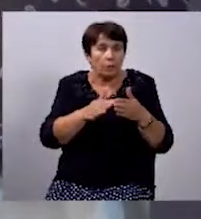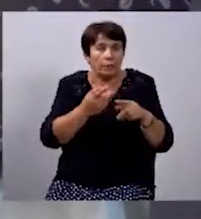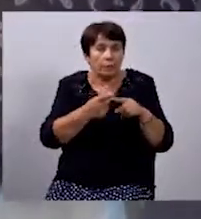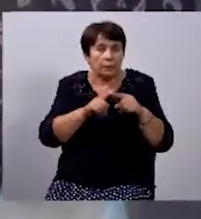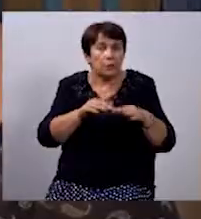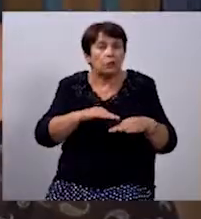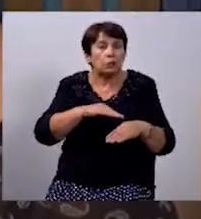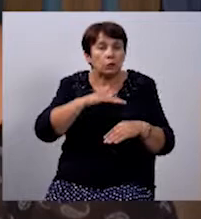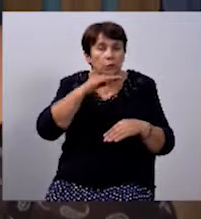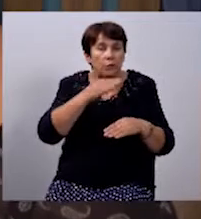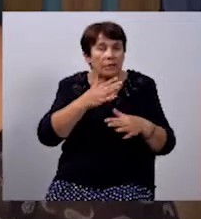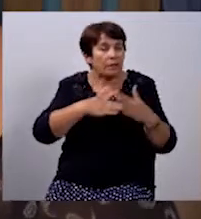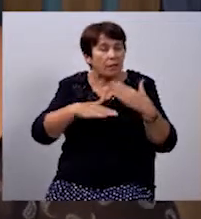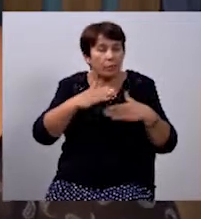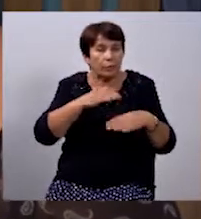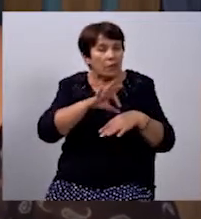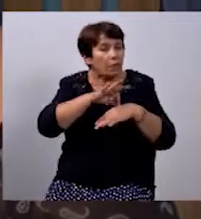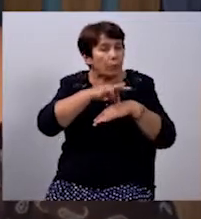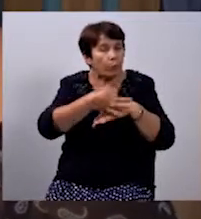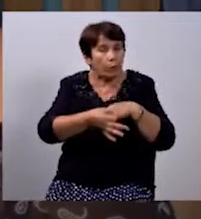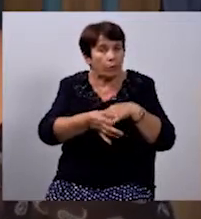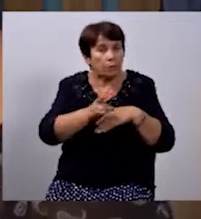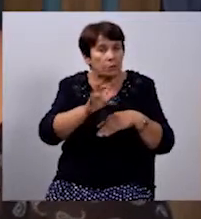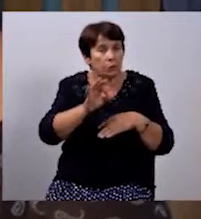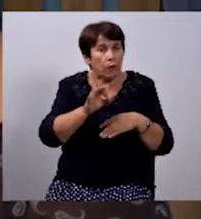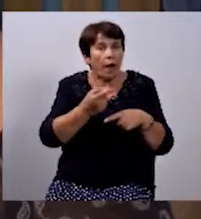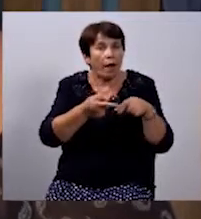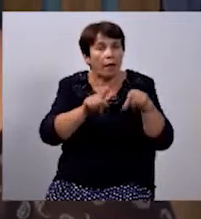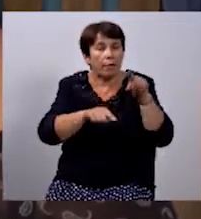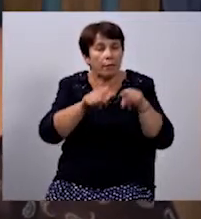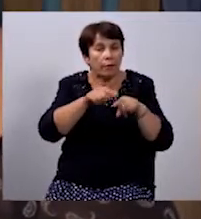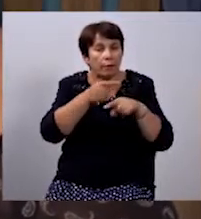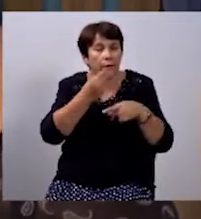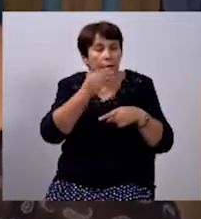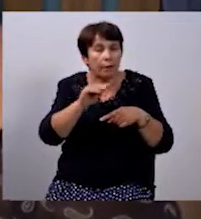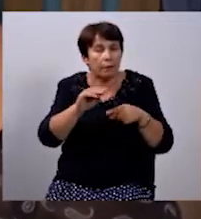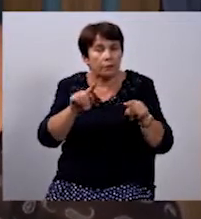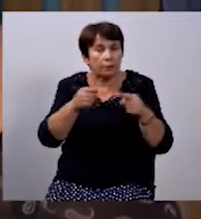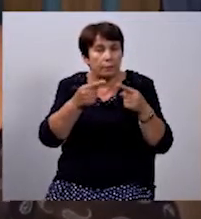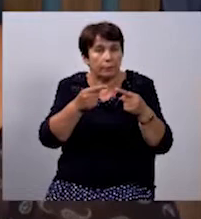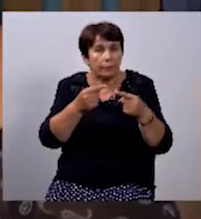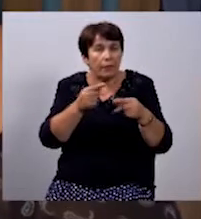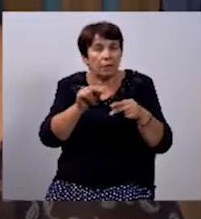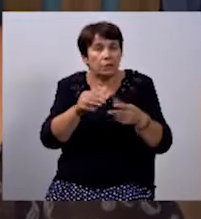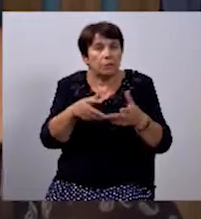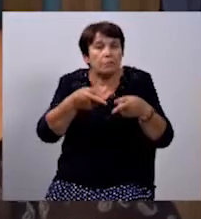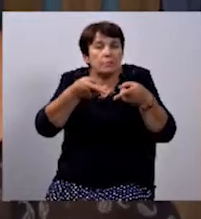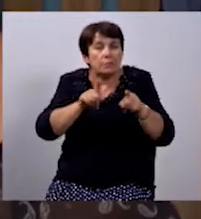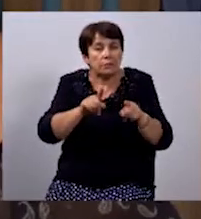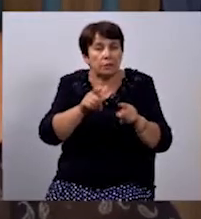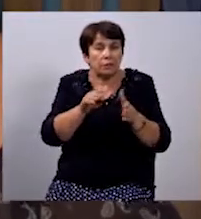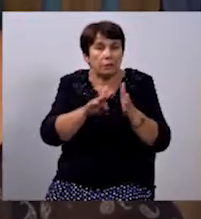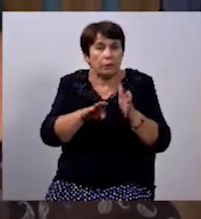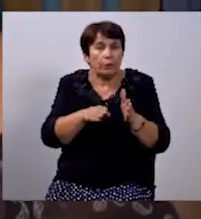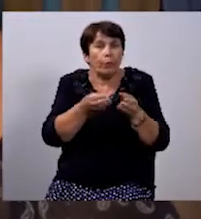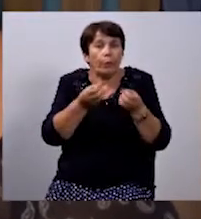достатньо неприємно і болісно, але дає значно кращий результат, чим звичайний класичний масаж.